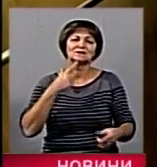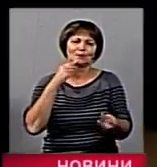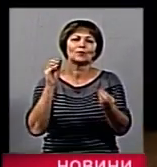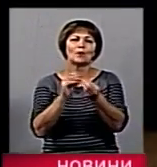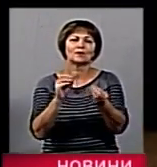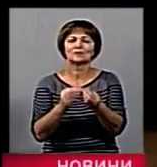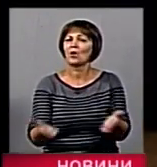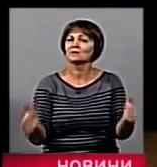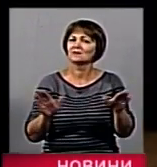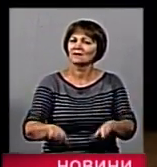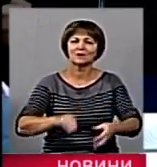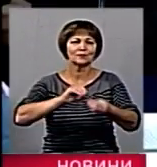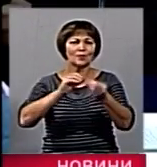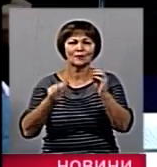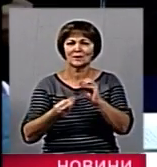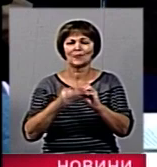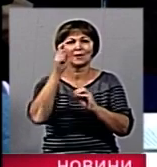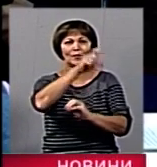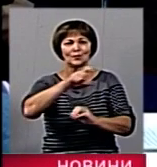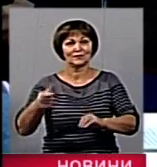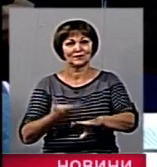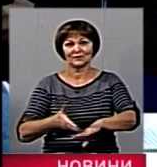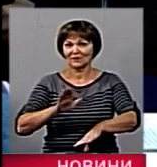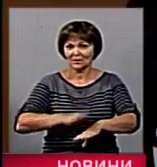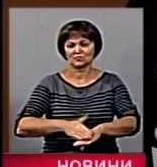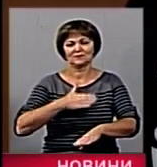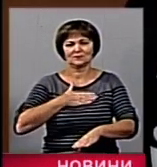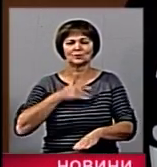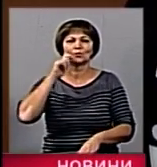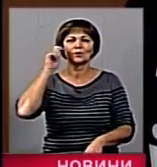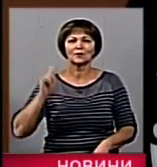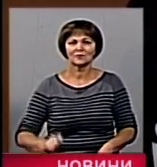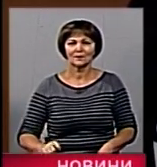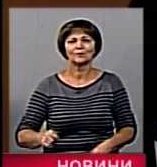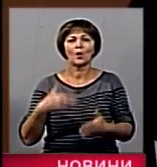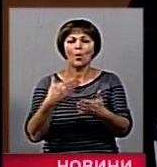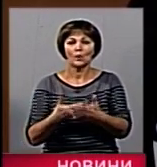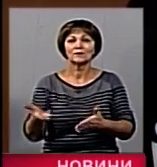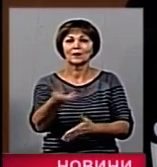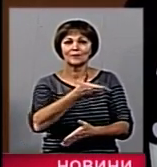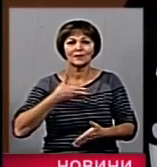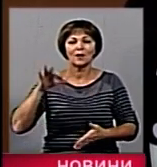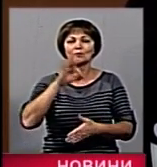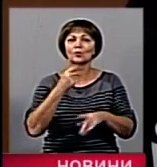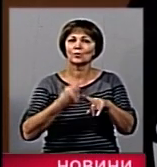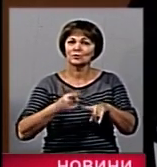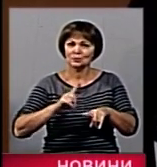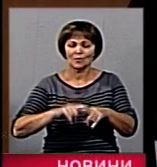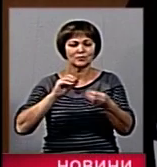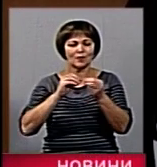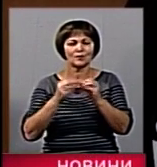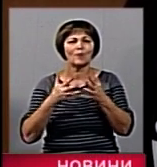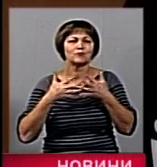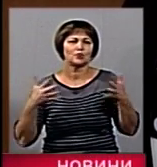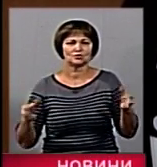залишається проблемним засобом пересування по нашим містам та містечкам. Анна Натальяна, ми про цю проблему говоримо, мабуть, більше,